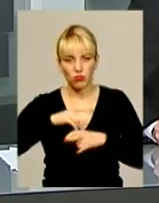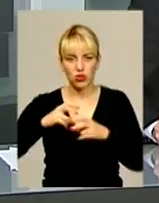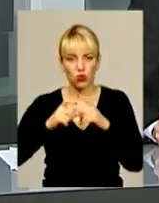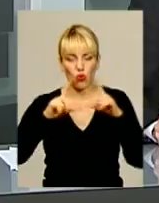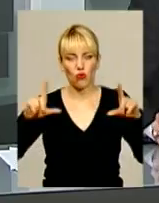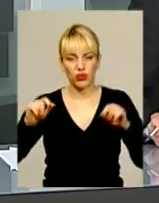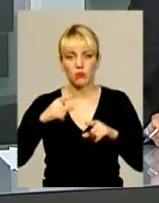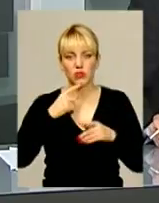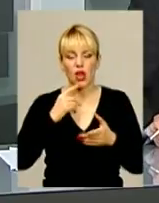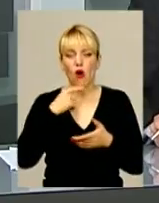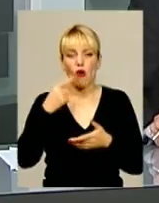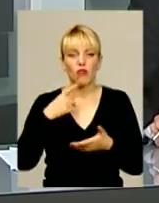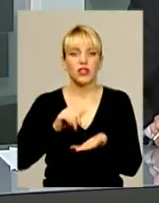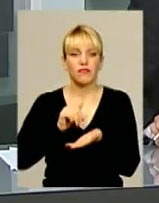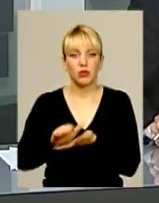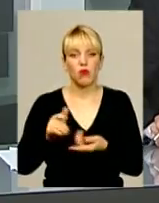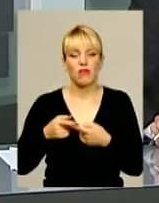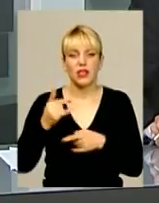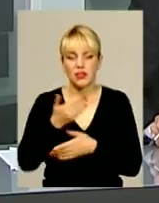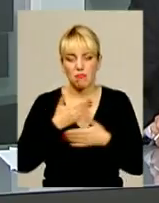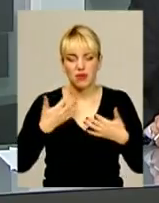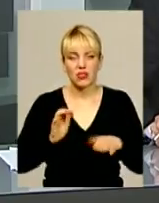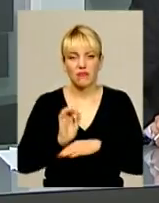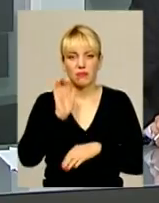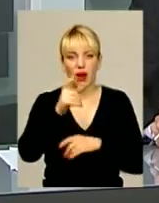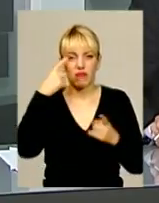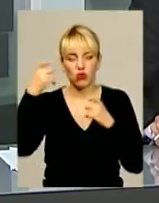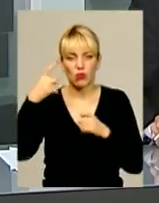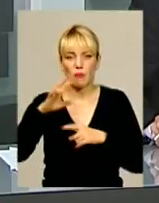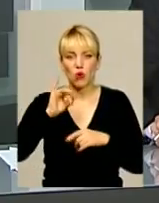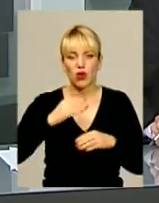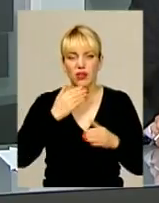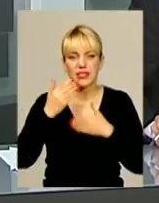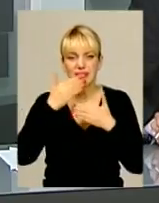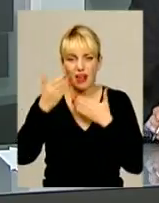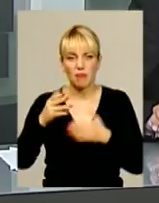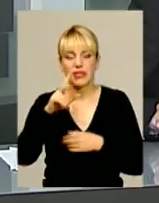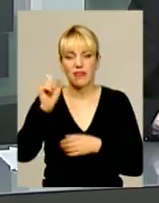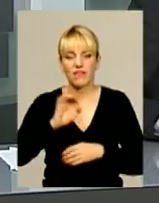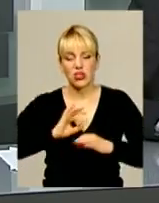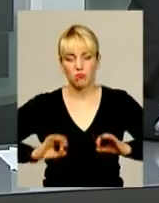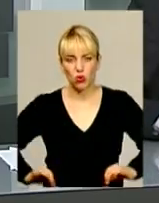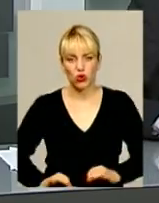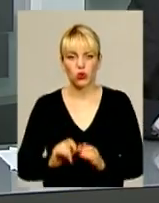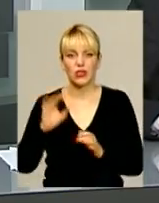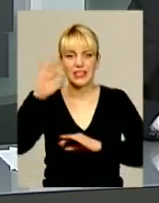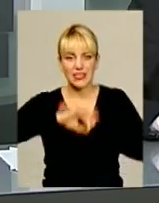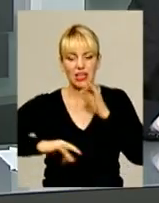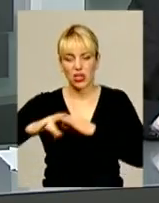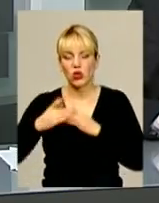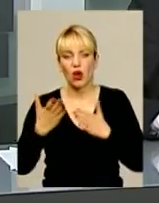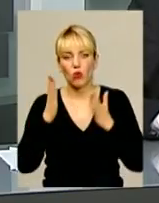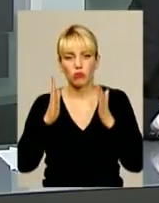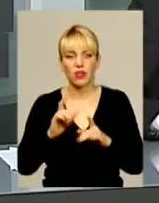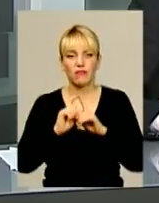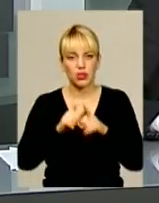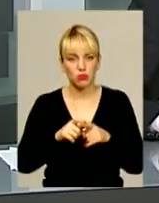відомстві говорити відмовляються. Ми вже відправили інформаційний запит до військової прокуратури Західного регіону, якою буде